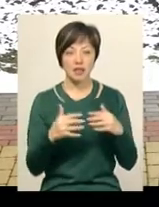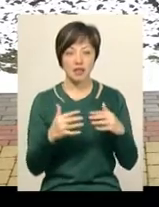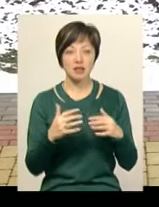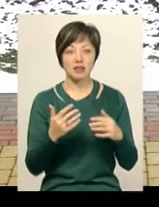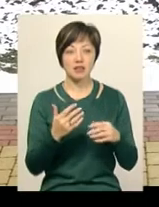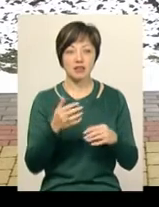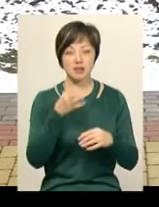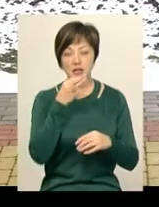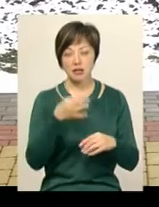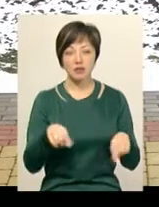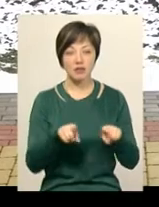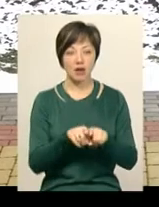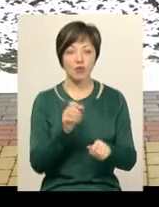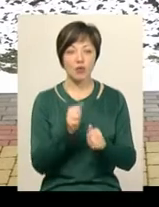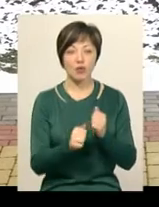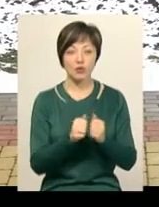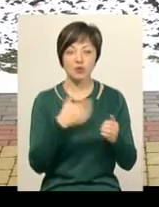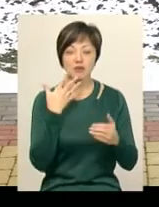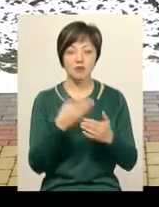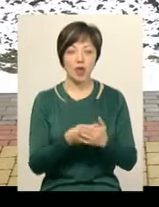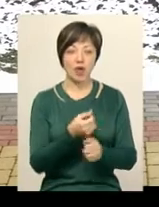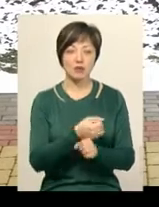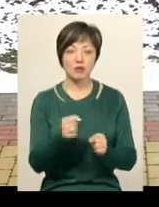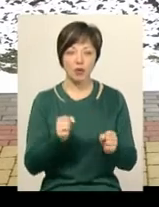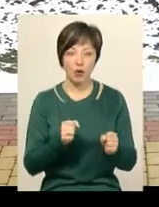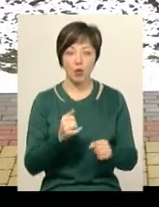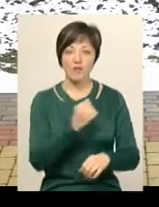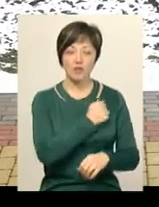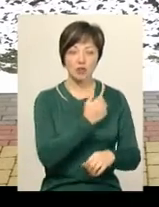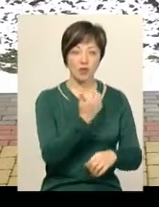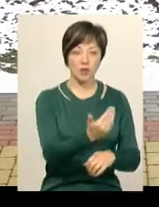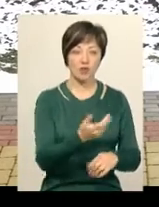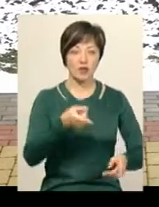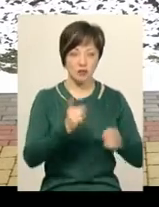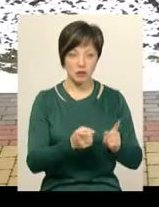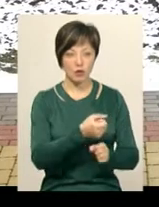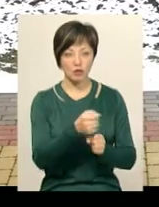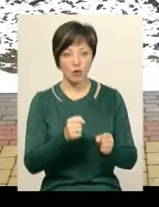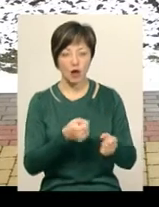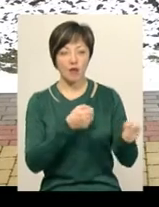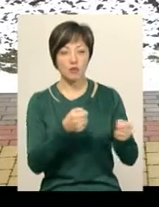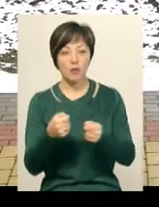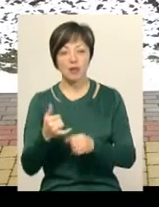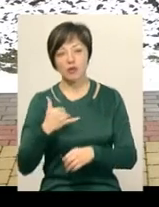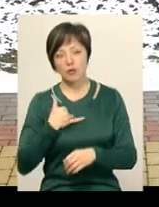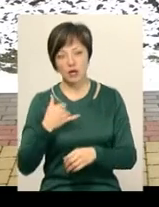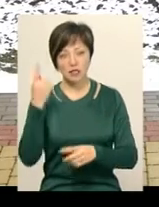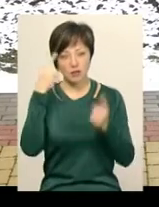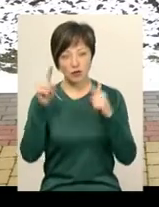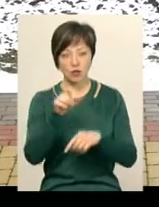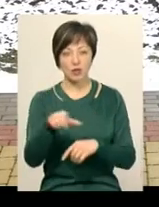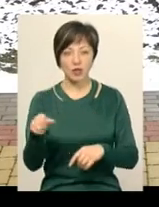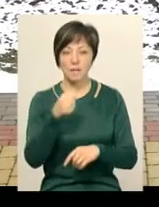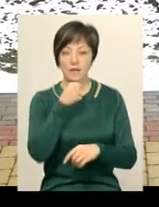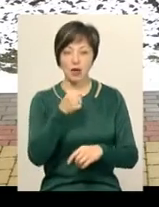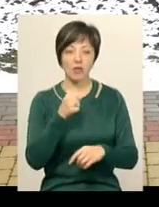скажімо так, що в кожного своя зброя. У військових дійсно зброя, автомати, а у нас творчих людей – це